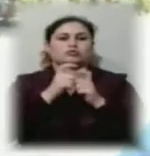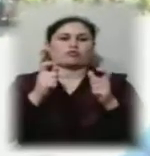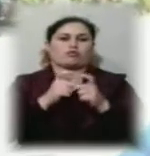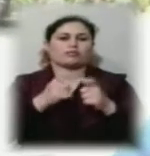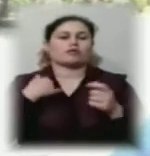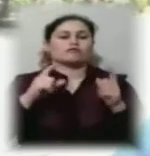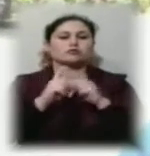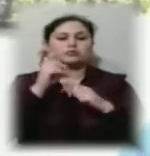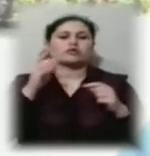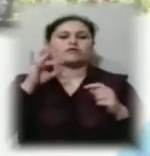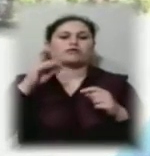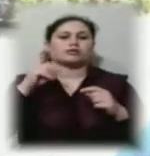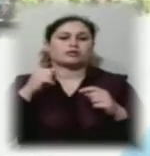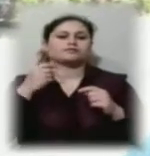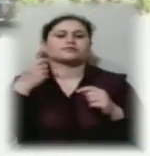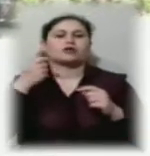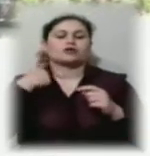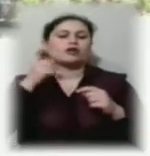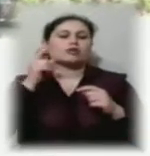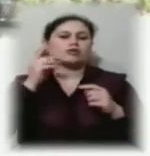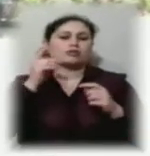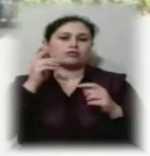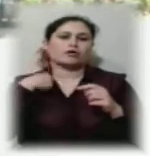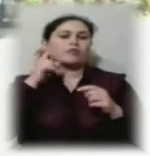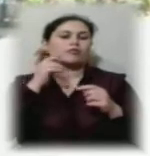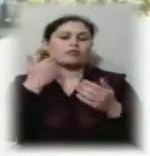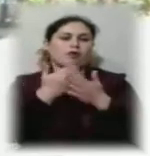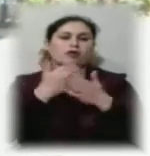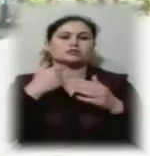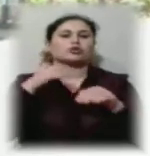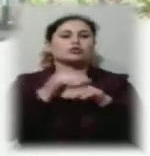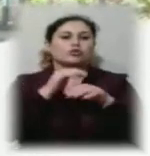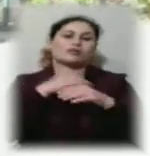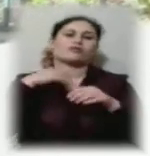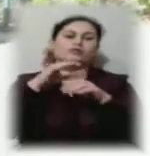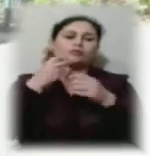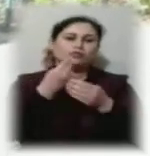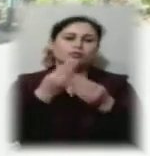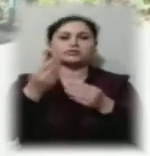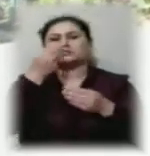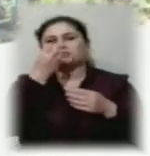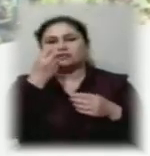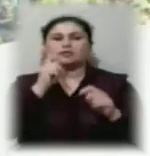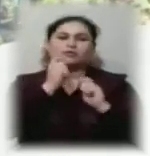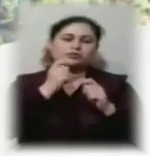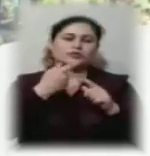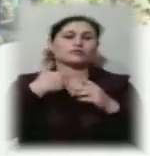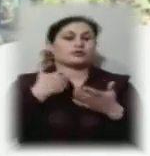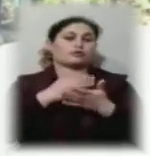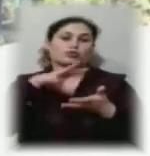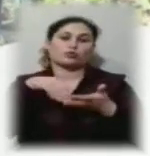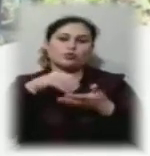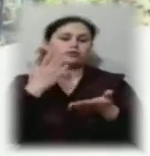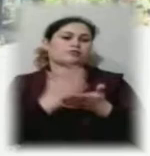«На початку фільму я показаний добрячком, який ходить з квіточками, подарунками. У мене навіть тортик є на початку. Можна